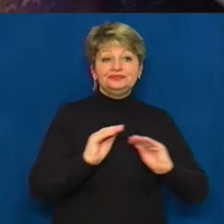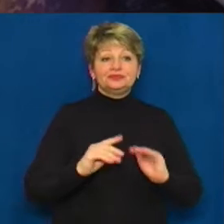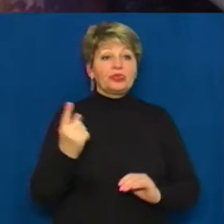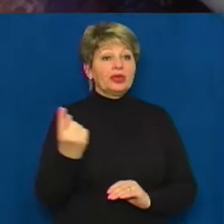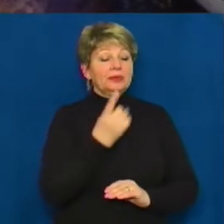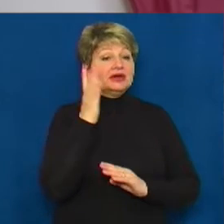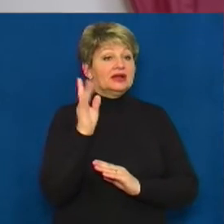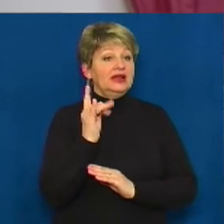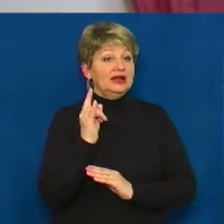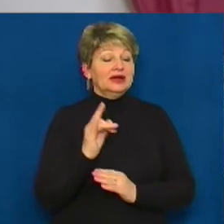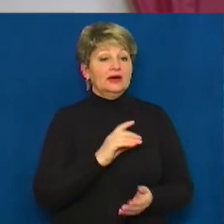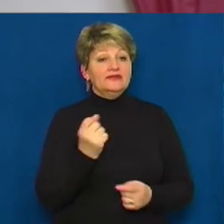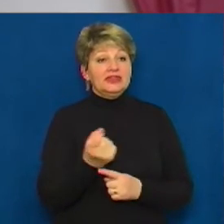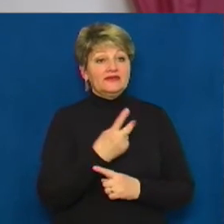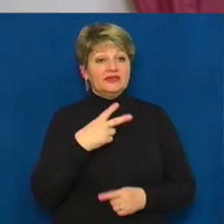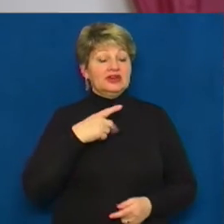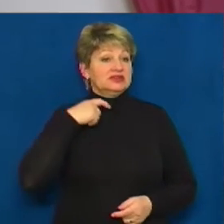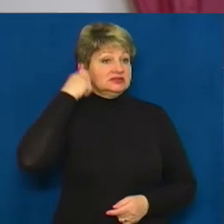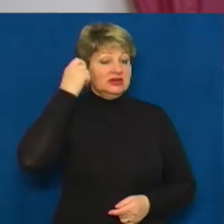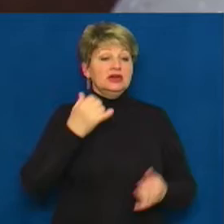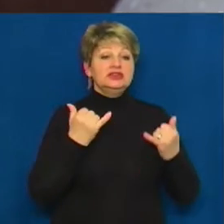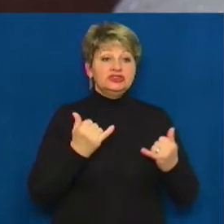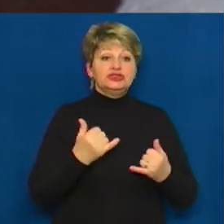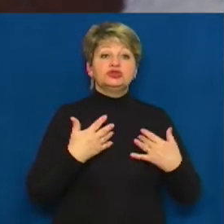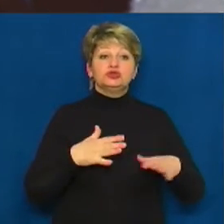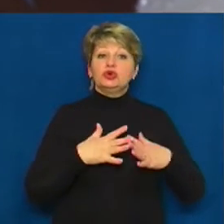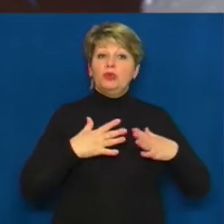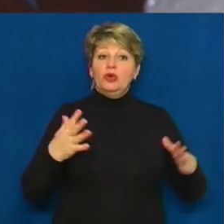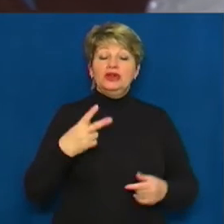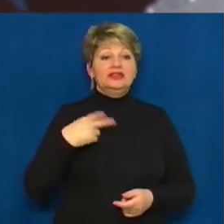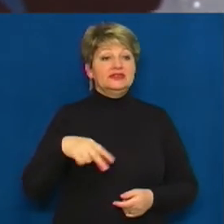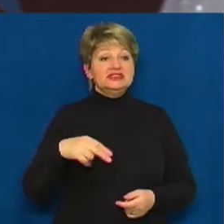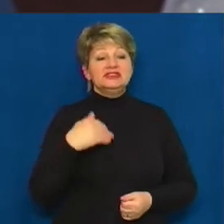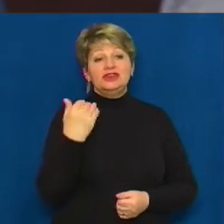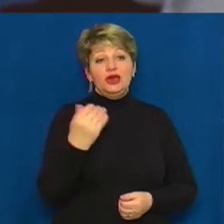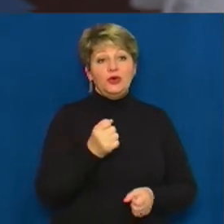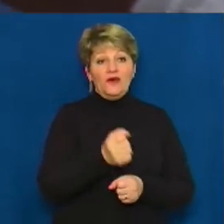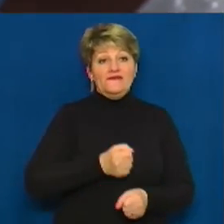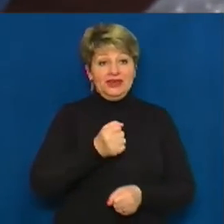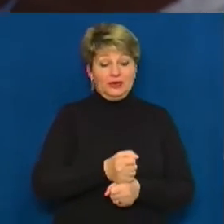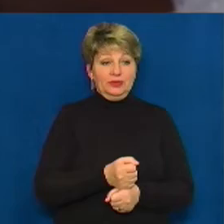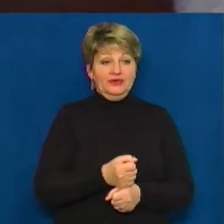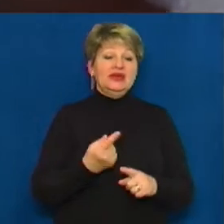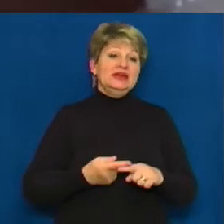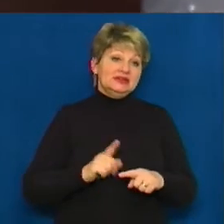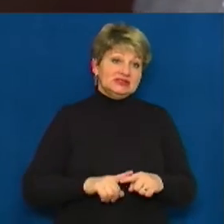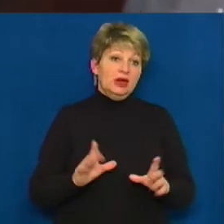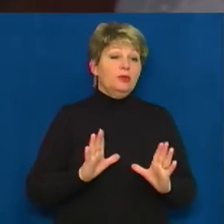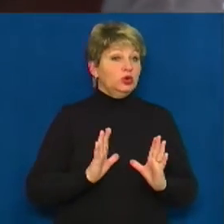'явилась в 20. Зараз у колекції Дар'ї більше 20 авторських виробів. Це була